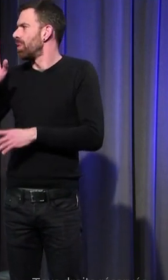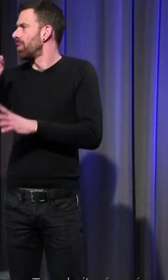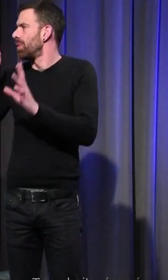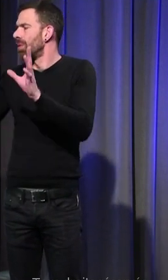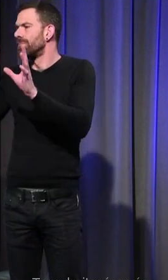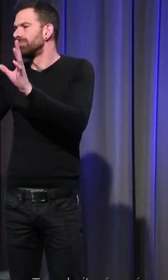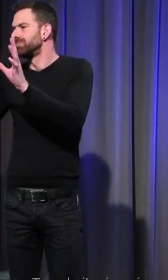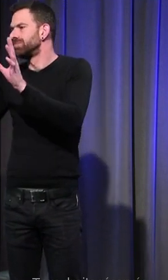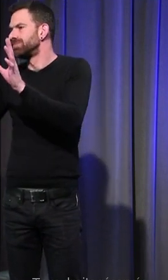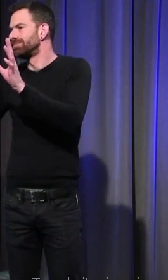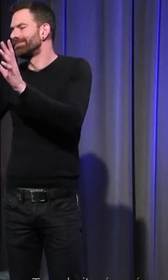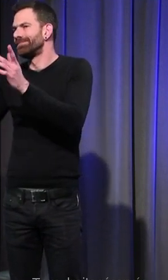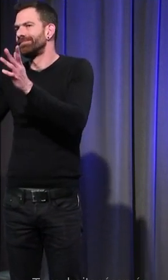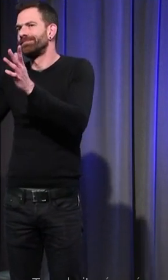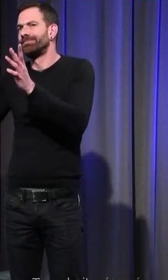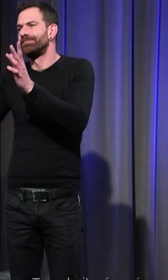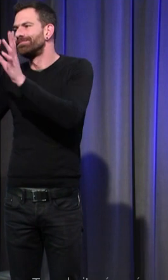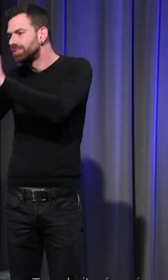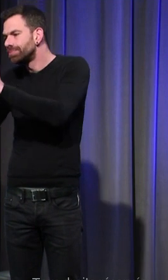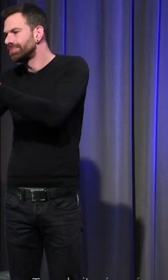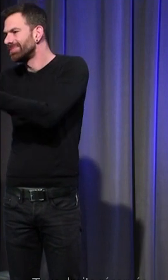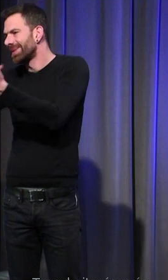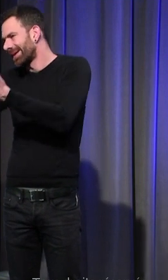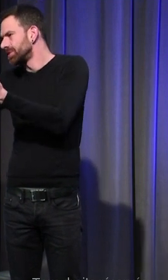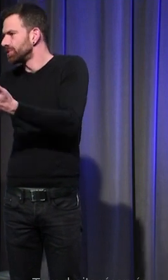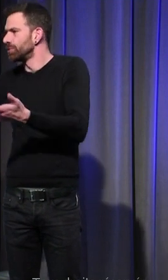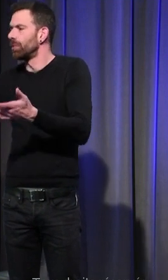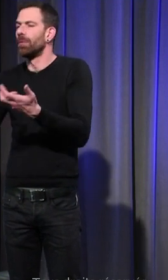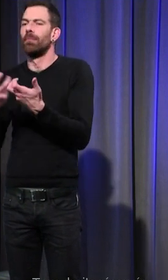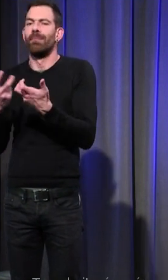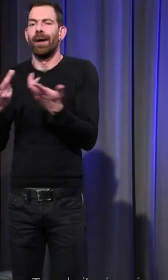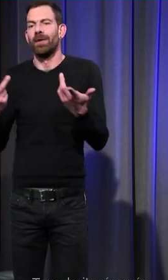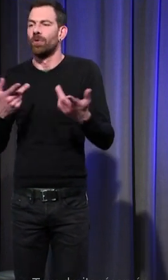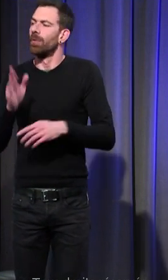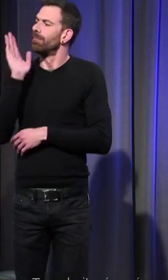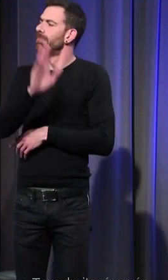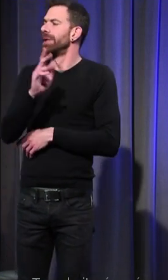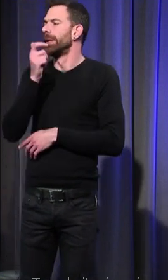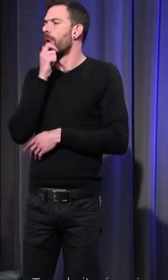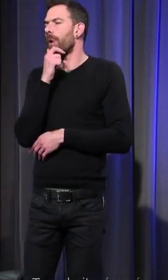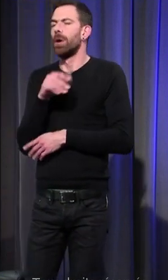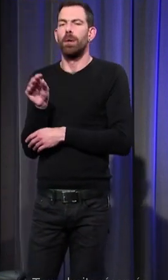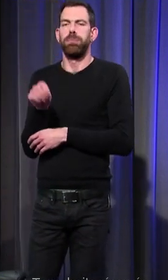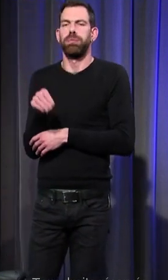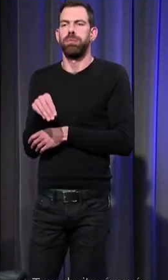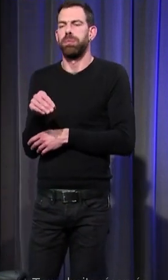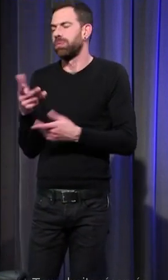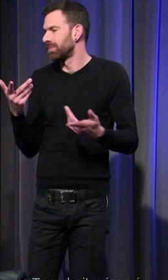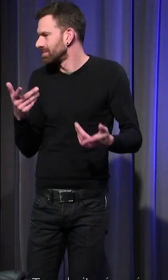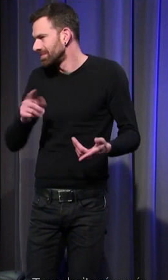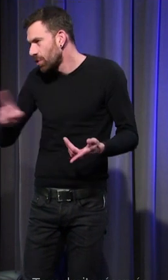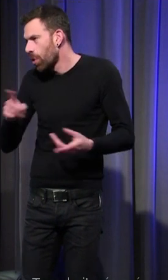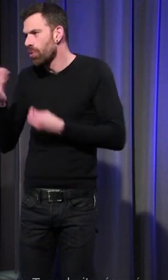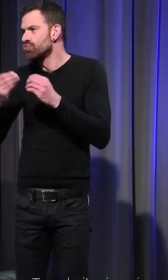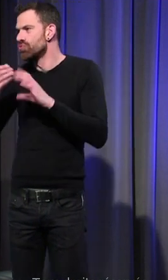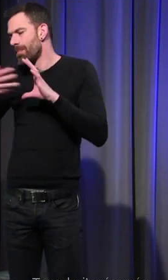comme ça à des régions le phlegmatisme le phlegme britannique ou je ne pas les militerranéens